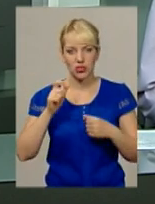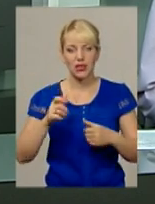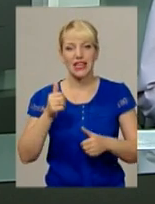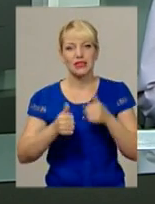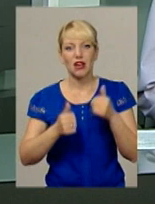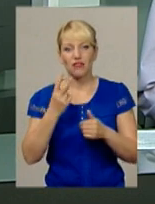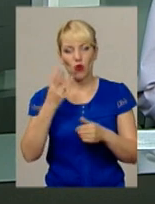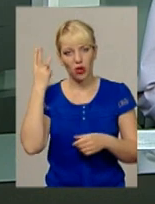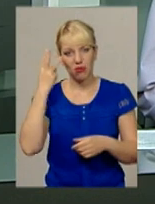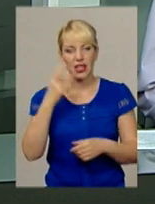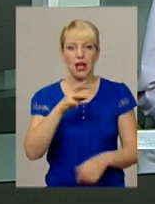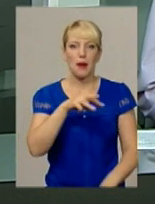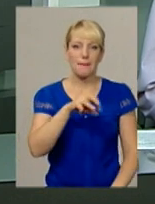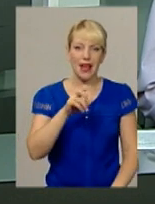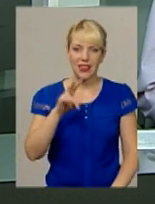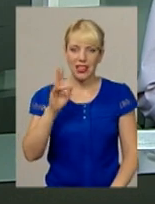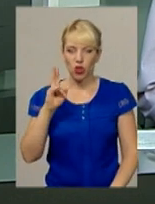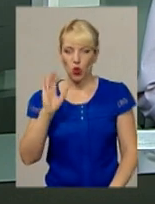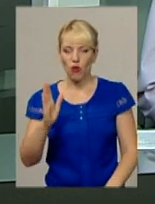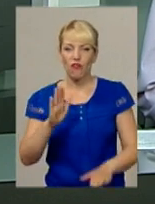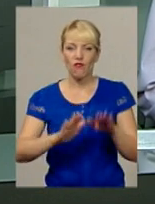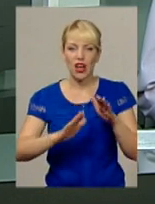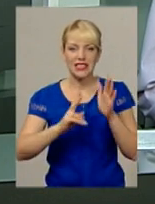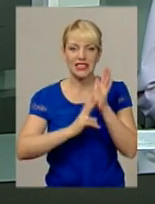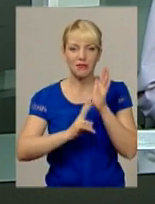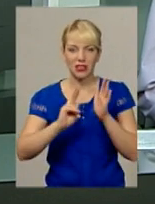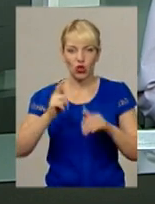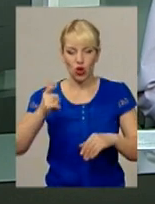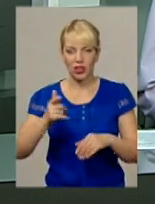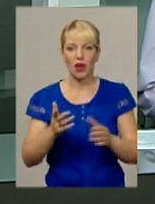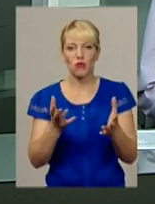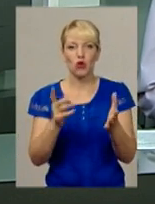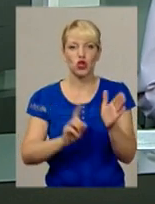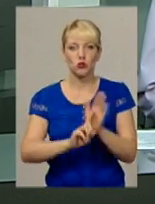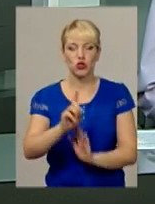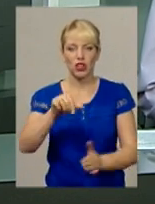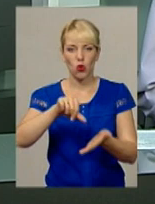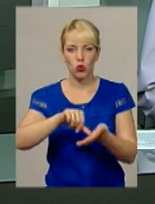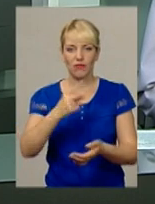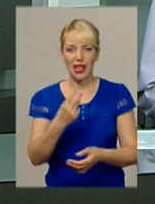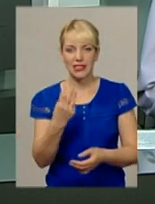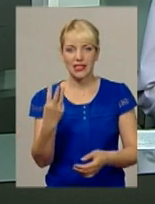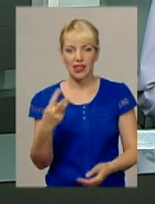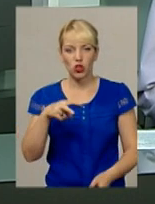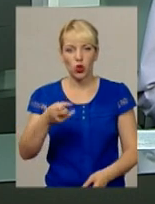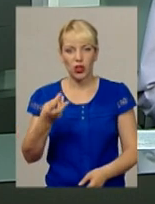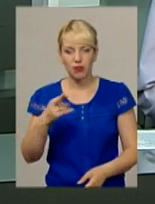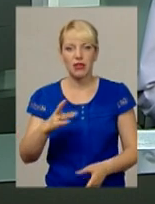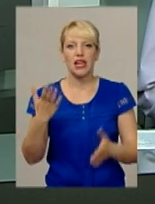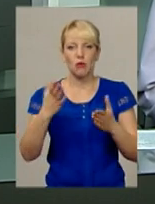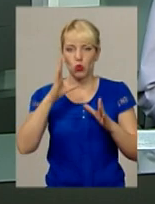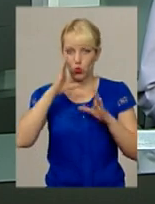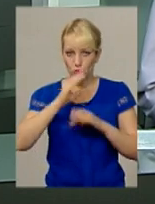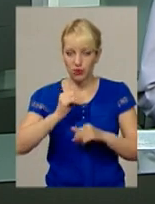хмельничан. Олексій Мельник у ваговій категорії до 70 кг розпочне участь 23 липня і в разі успішних поєдинків